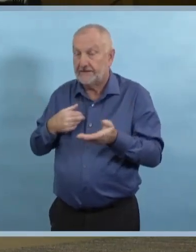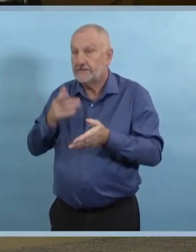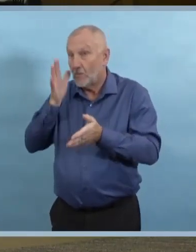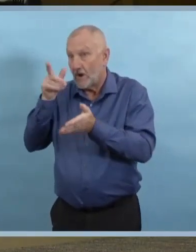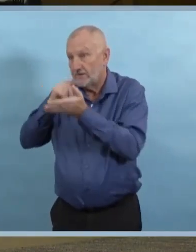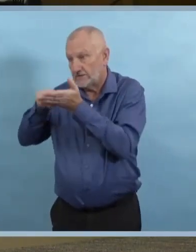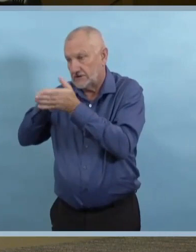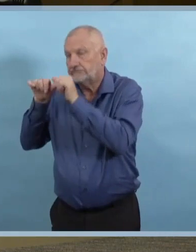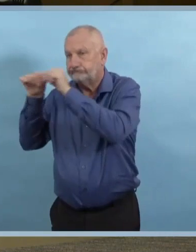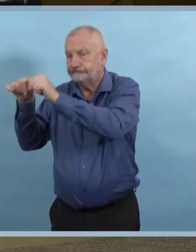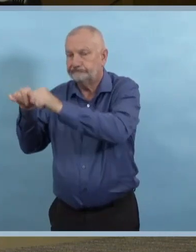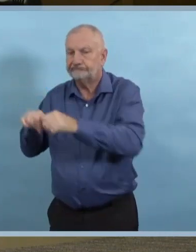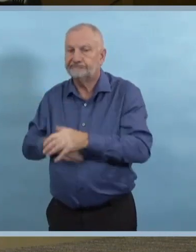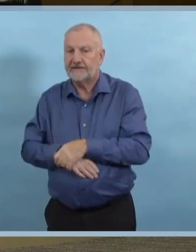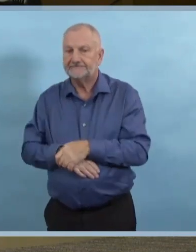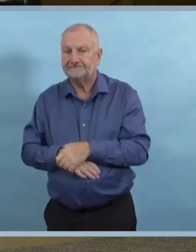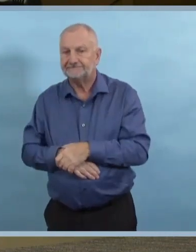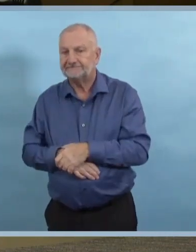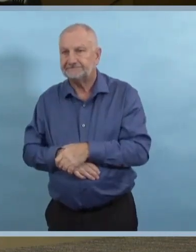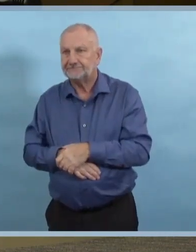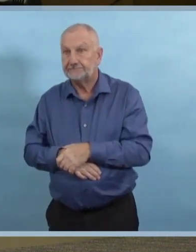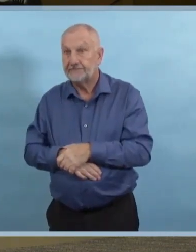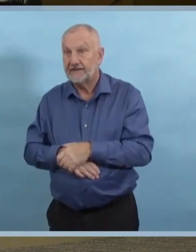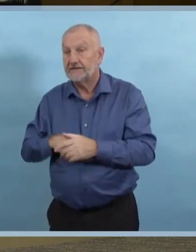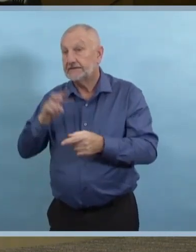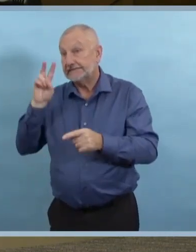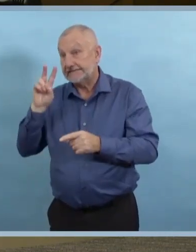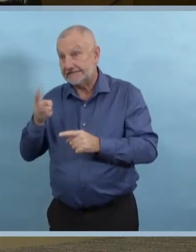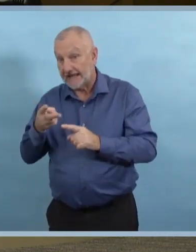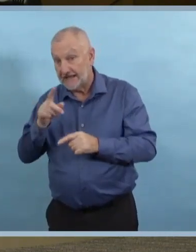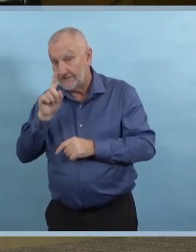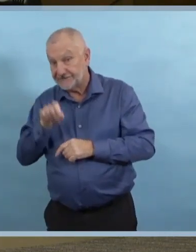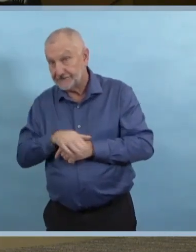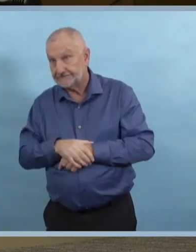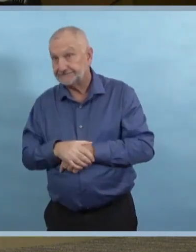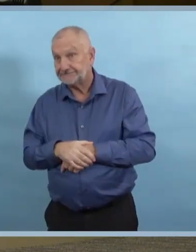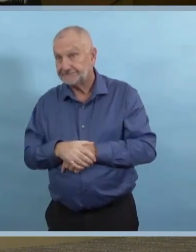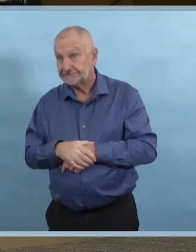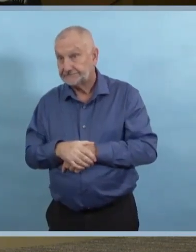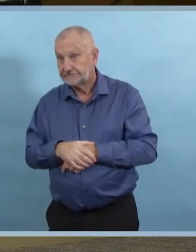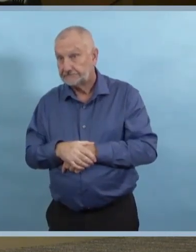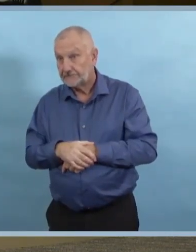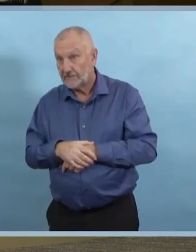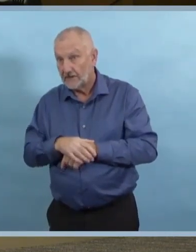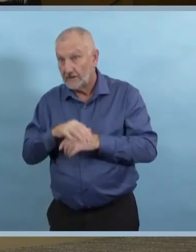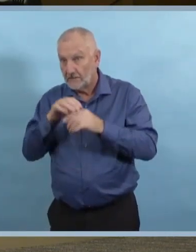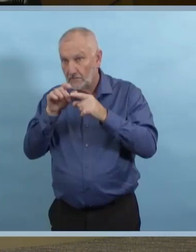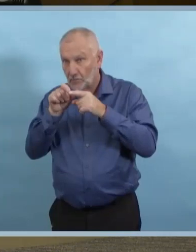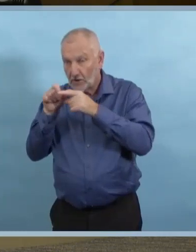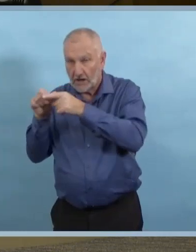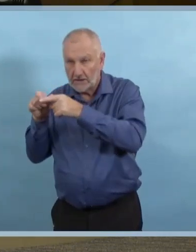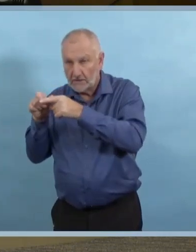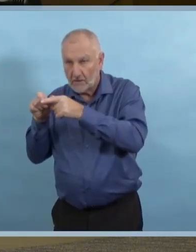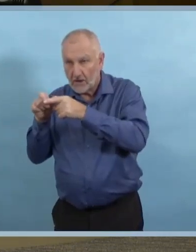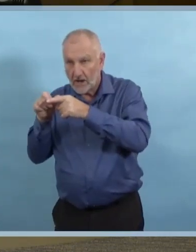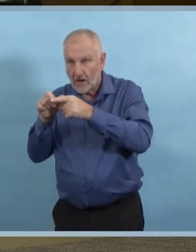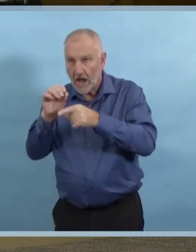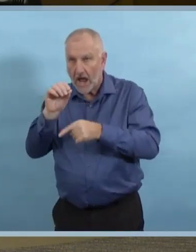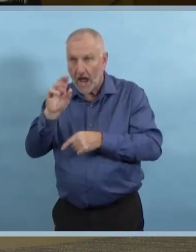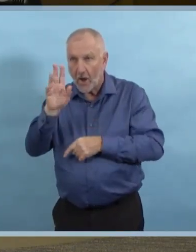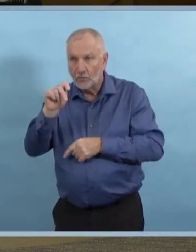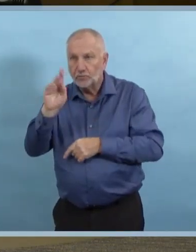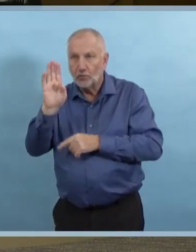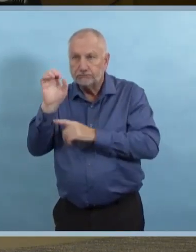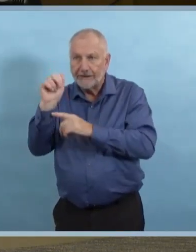concerne la terminologie, le mot éclosion. Un seul cas peut constituer une éclosion. Et quelle est donc l